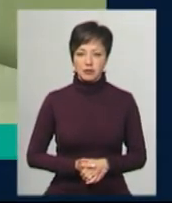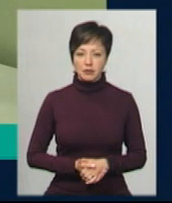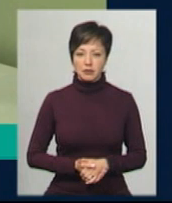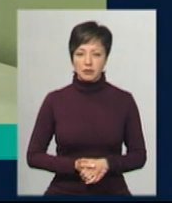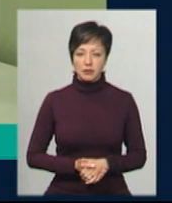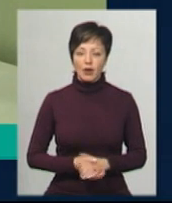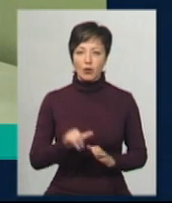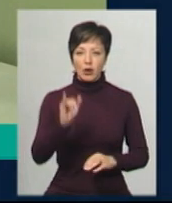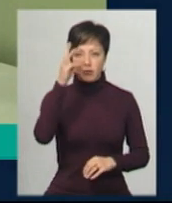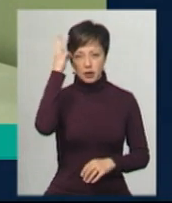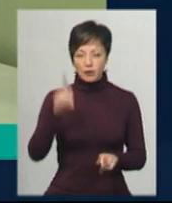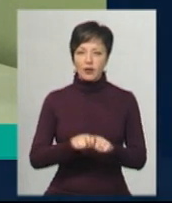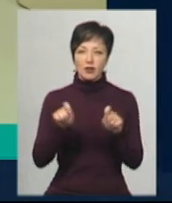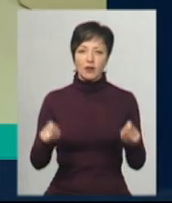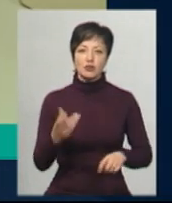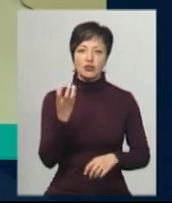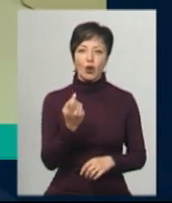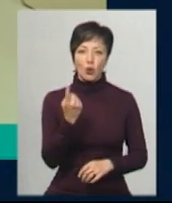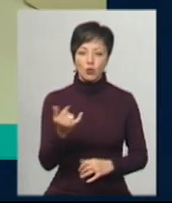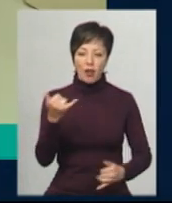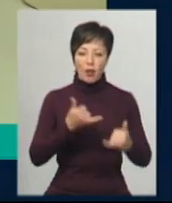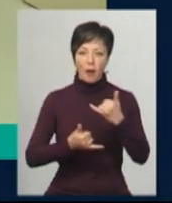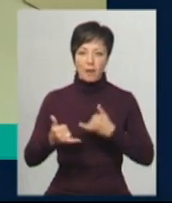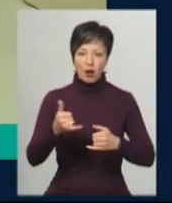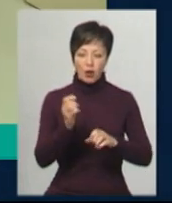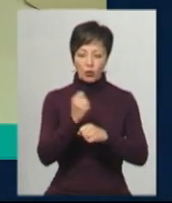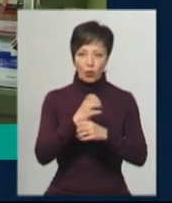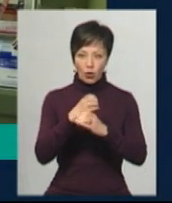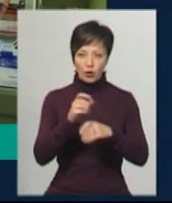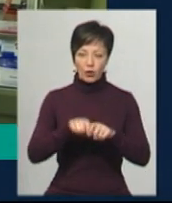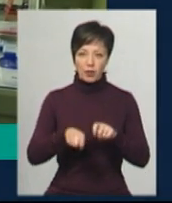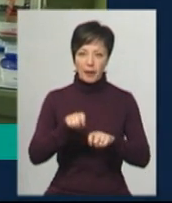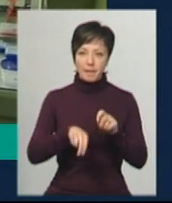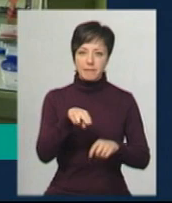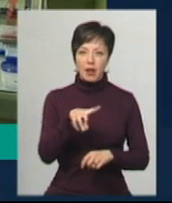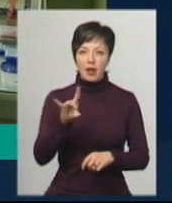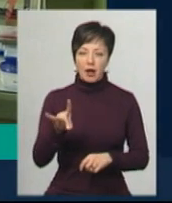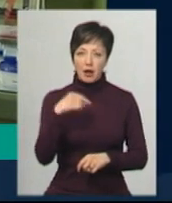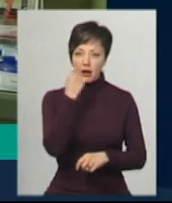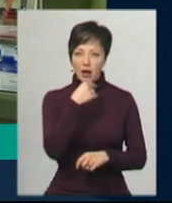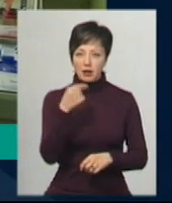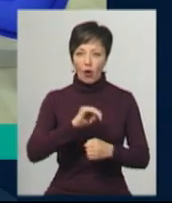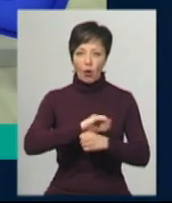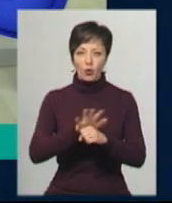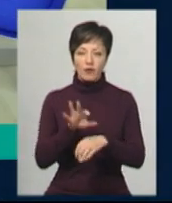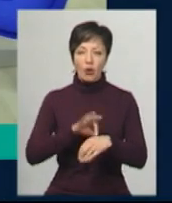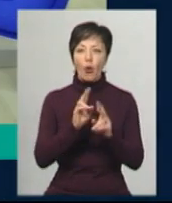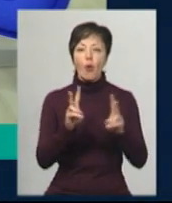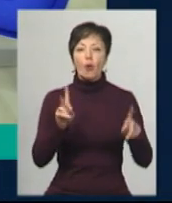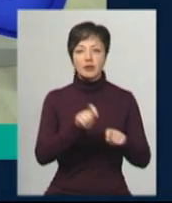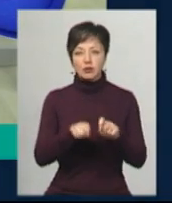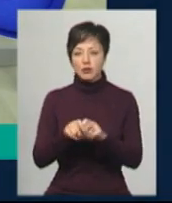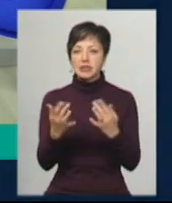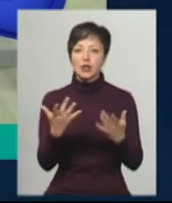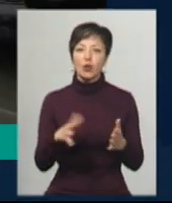У Хмельницькому відкривають ще одну лабораторію, де відтепер робитимуть аналізи ПЛР на COVID-19. Кого тестуватимуть і